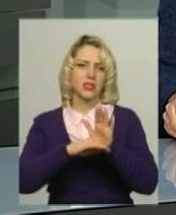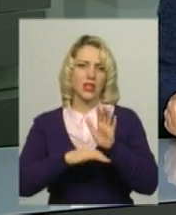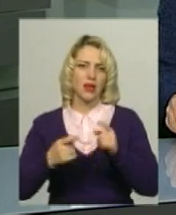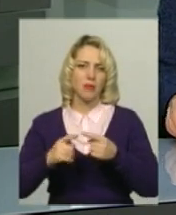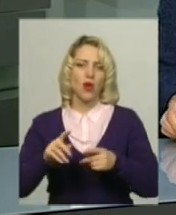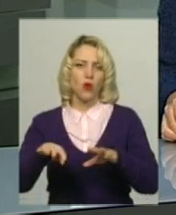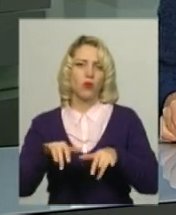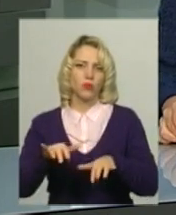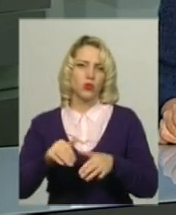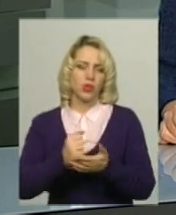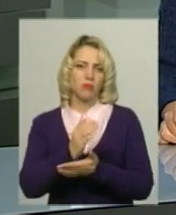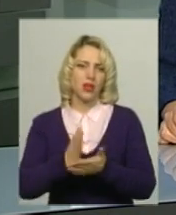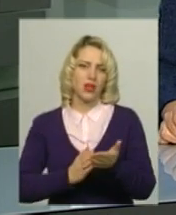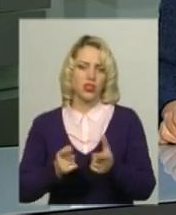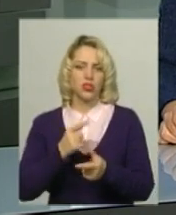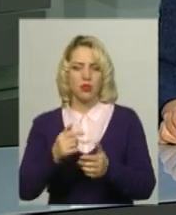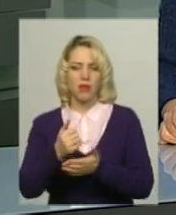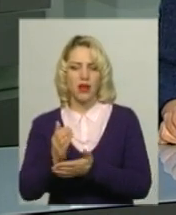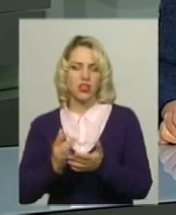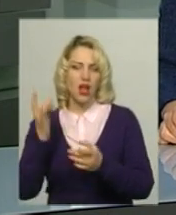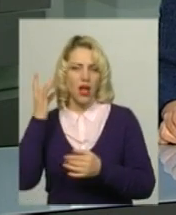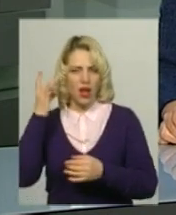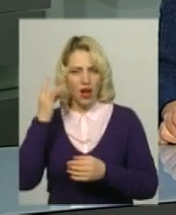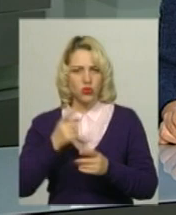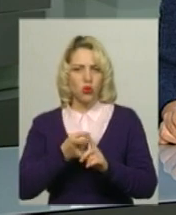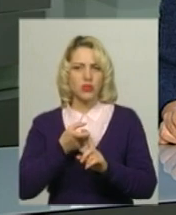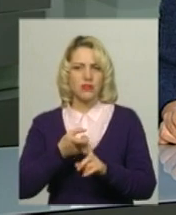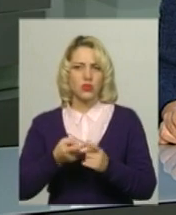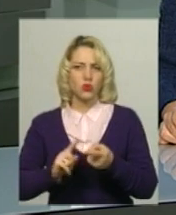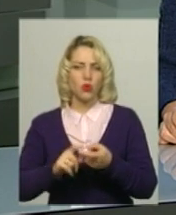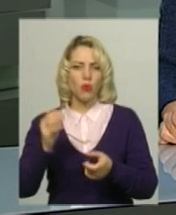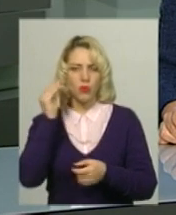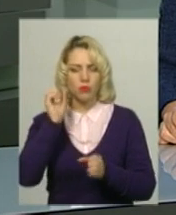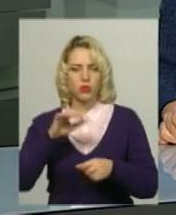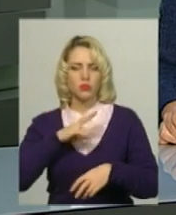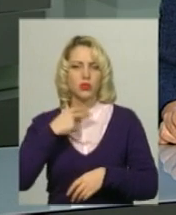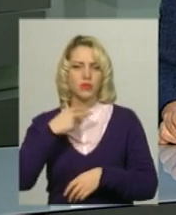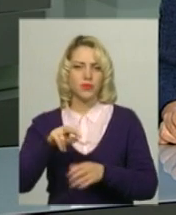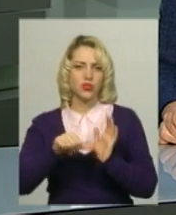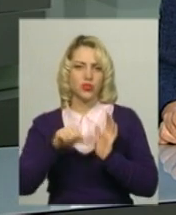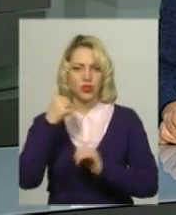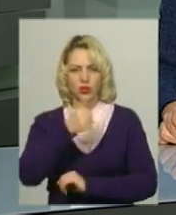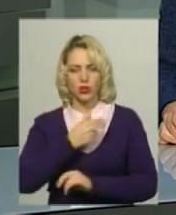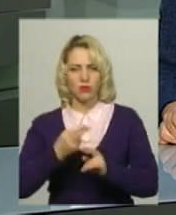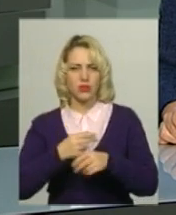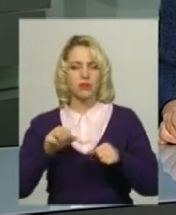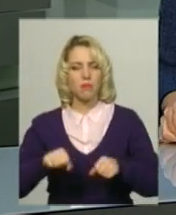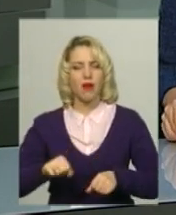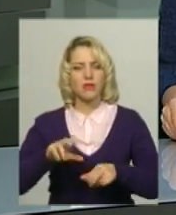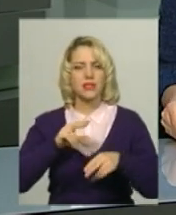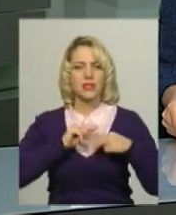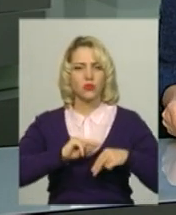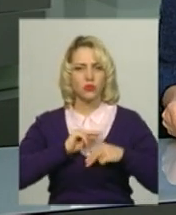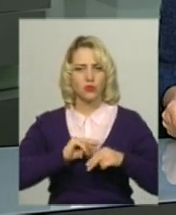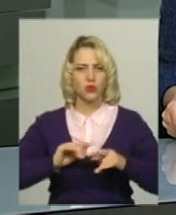'ютерних мереж чи мереж електрозв'язку. Підозрюваному загрожує до 6 років ув'язнення з позбавленням права обіймати певні посади чи займатися